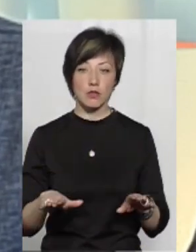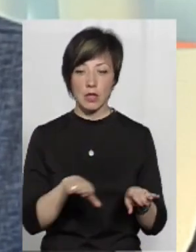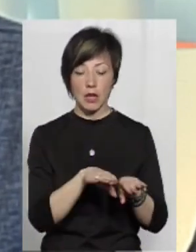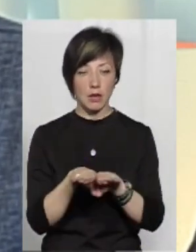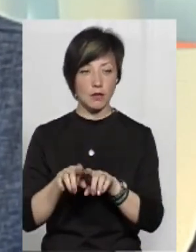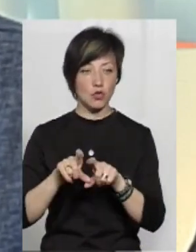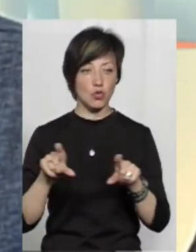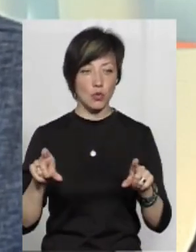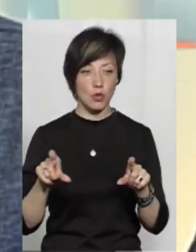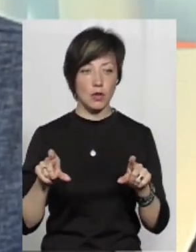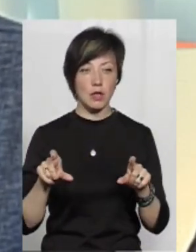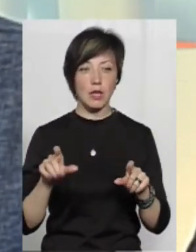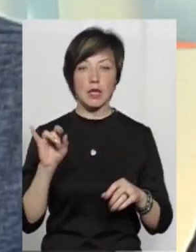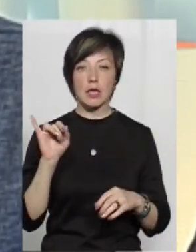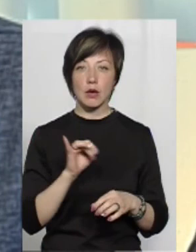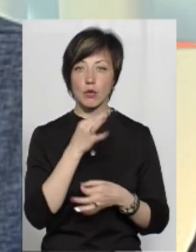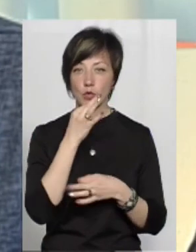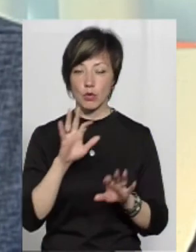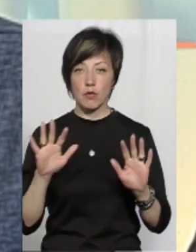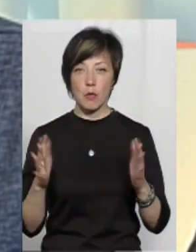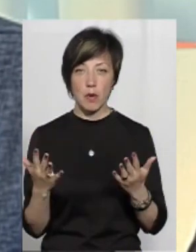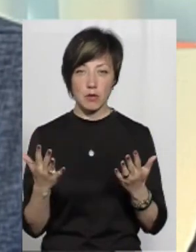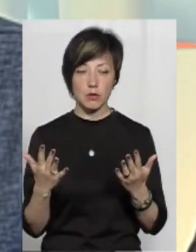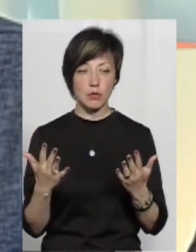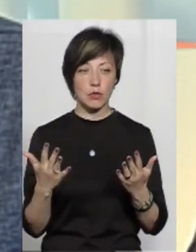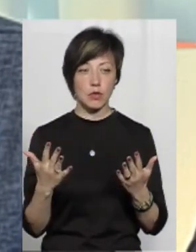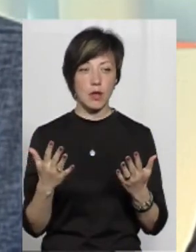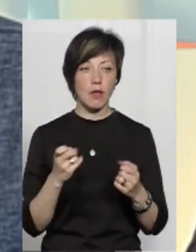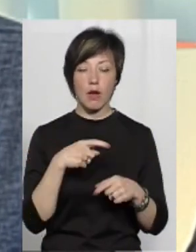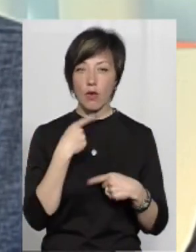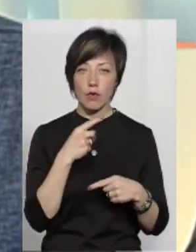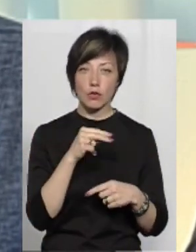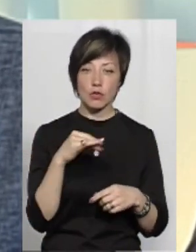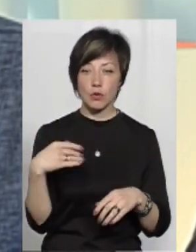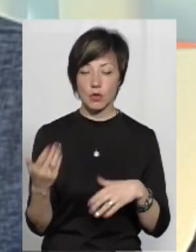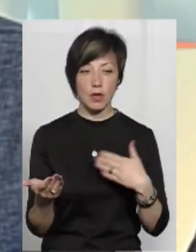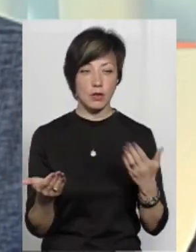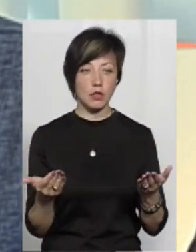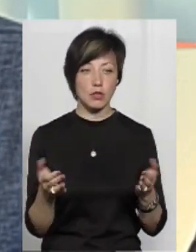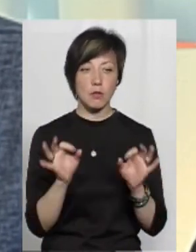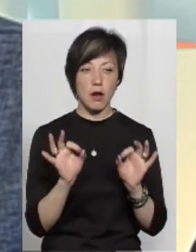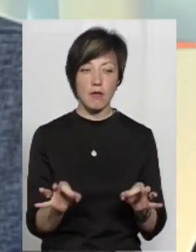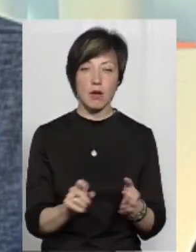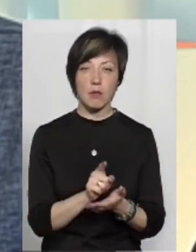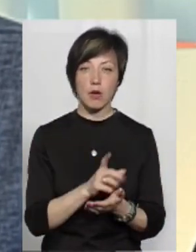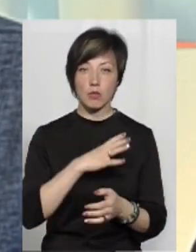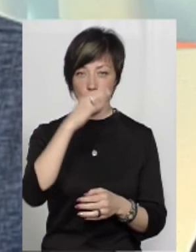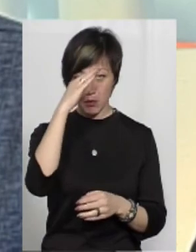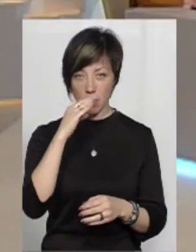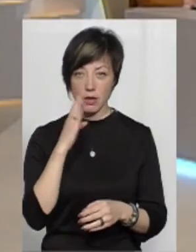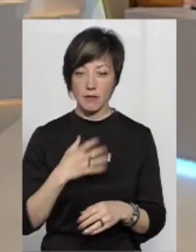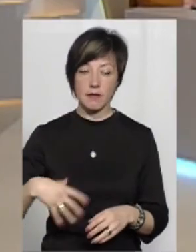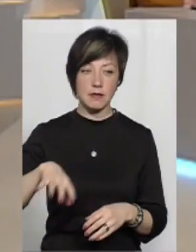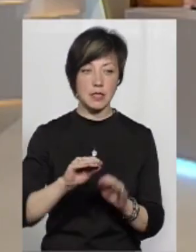на рівні школи. Тобто, і в будь-якому випадку, ну, ми не говоримо, чи одна сторона, чи інша права, мають бути батьки